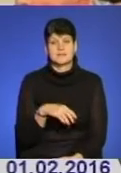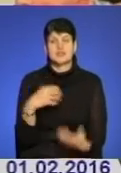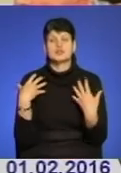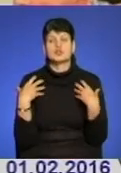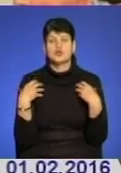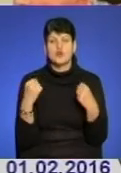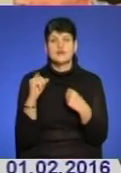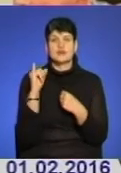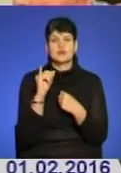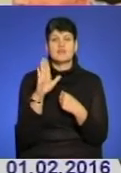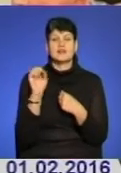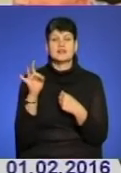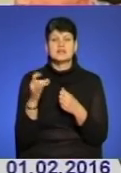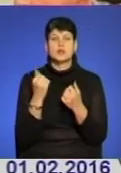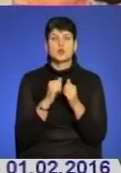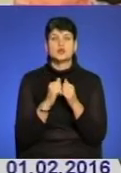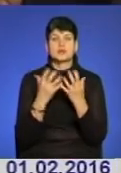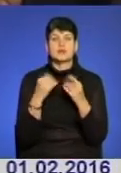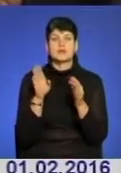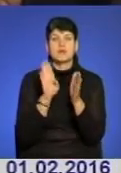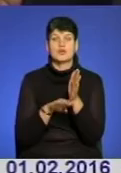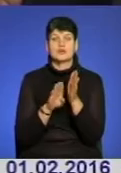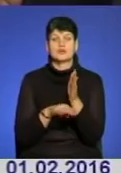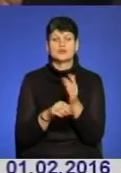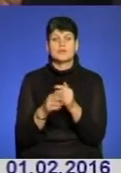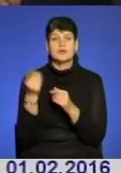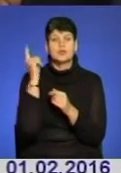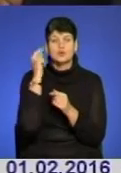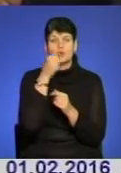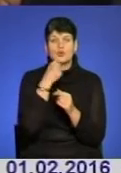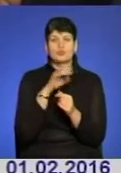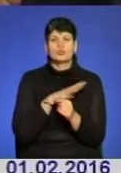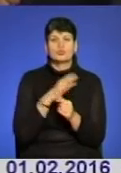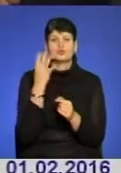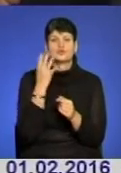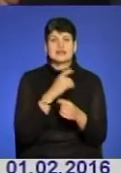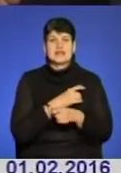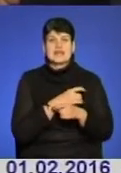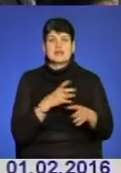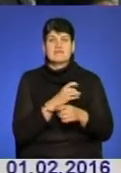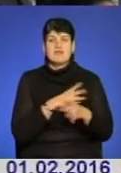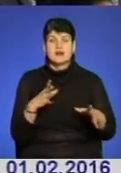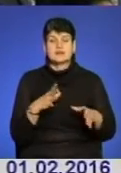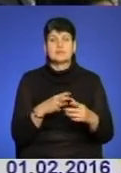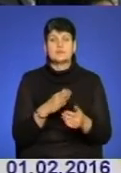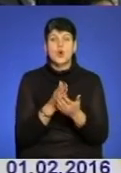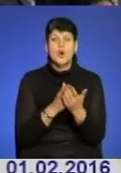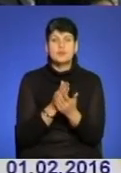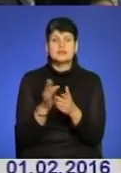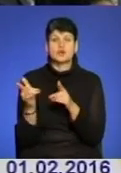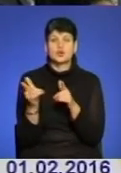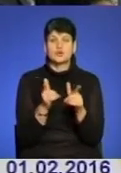Ігоря Варденця щодень погіршується, каже дружина Лариса. Торік чоловік переніс чотири інфаркти. Операція, до якої готувався